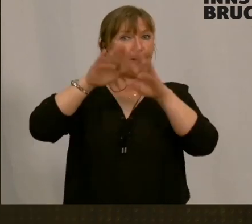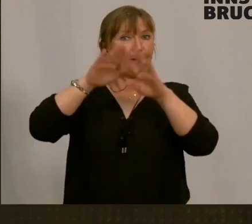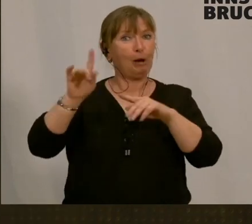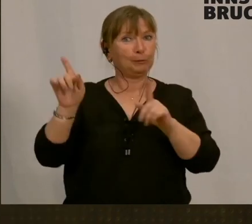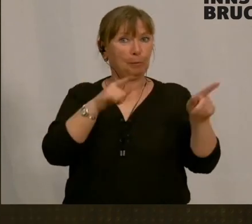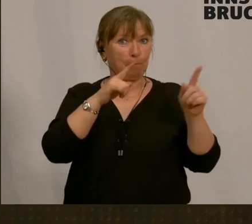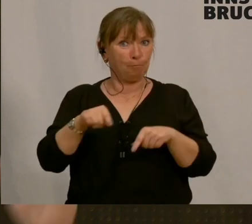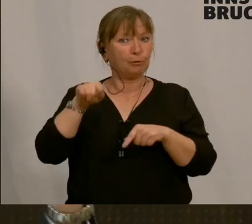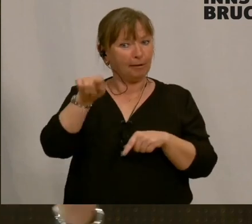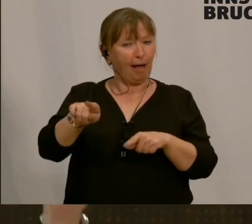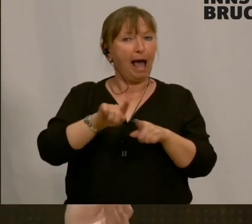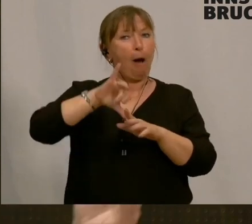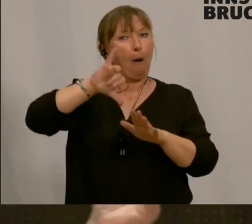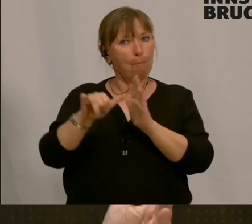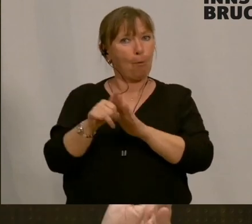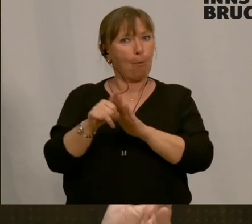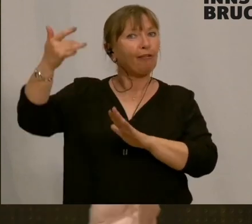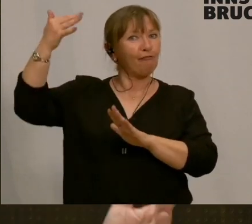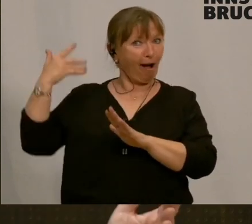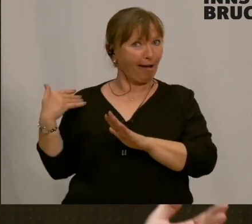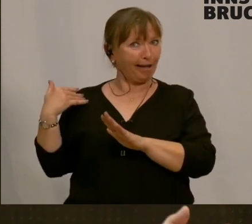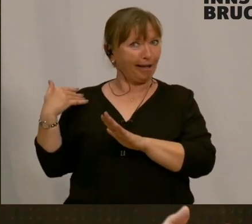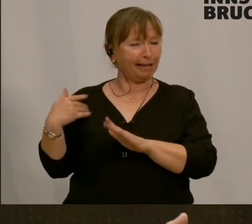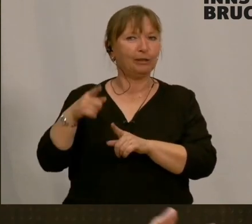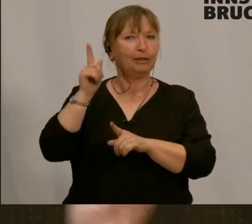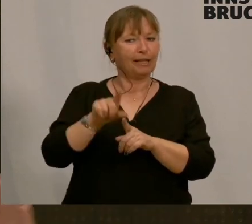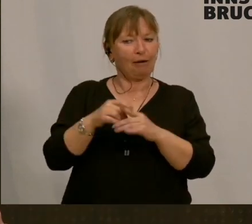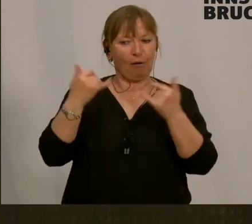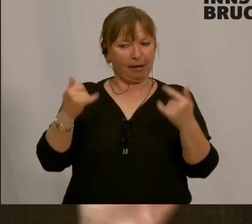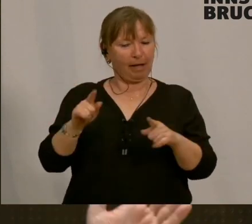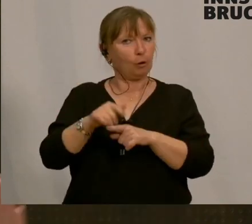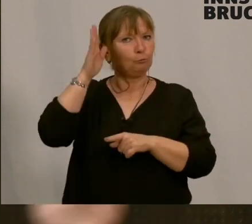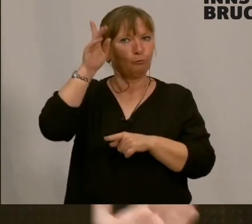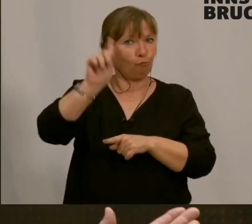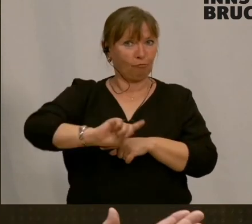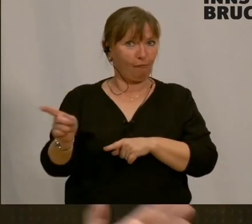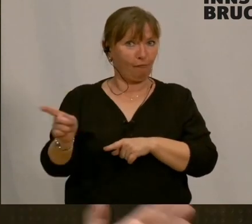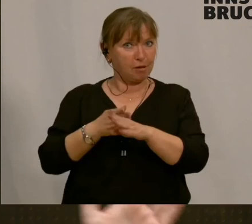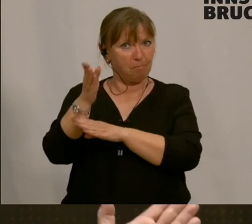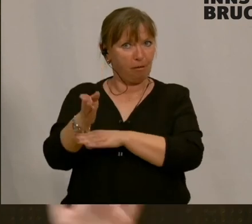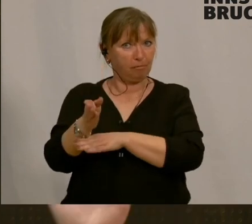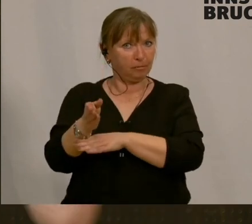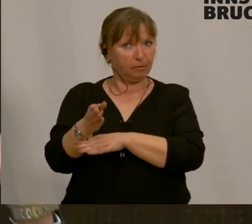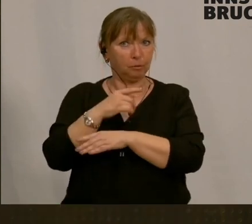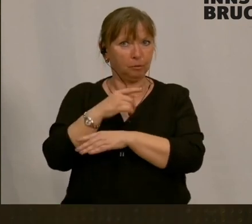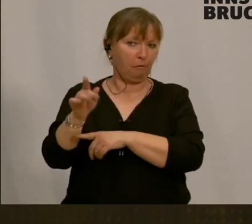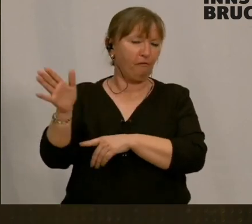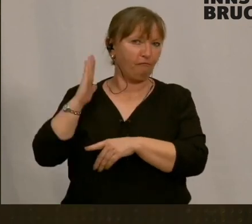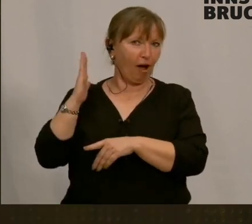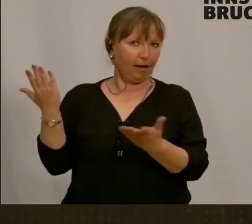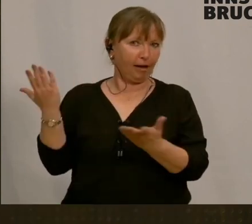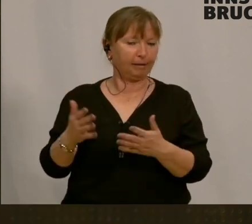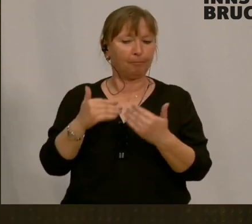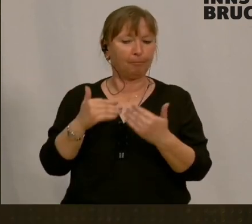Projekt der Vergangenheit. Dann darfst du auch in der Gegenwart und in der Zukunft nicht mehr hingehen, weil man kann ja nicht darüber sagen, die Vergangenheit. Danke.